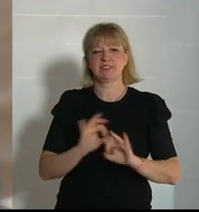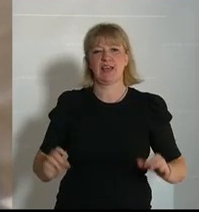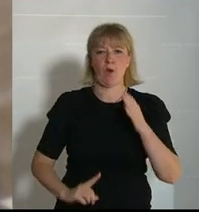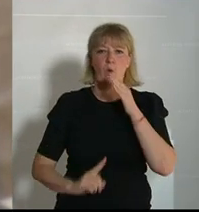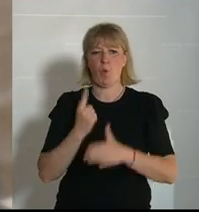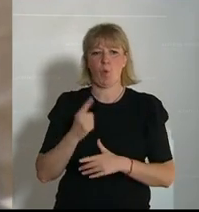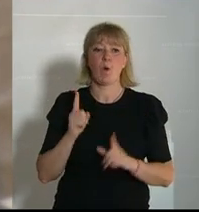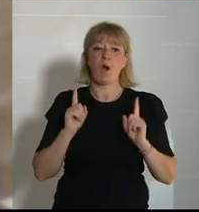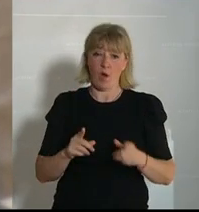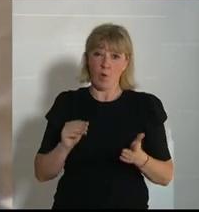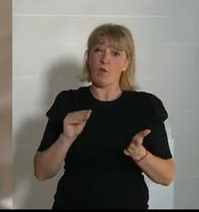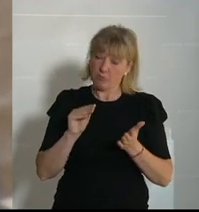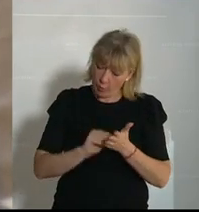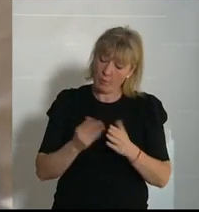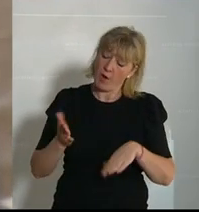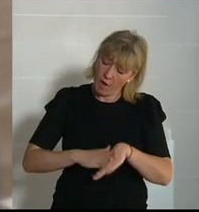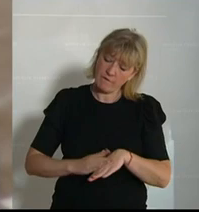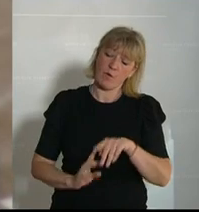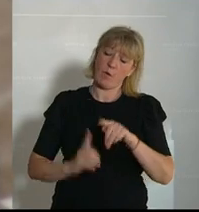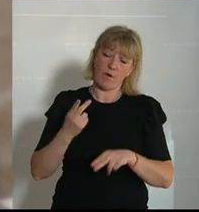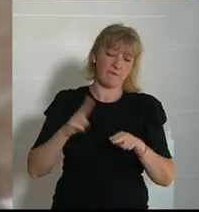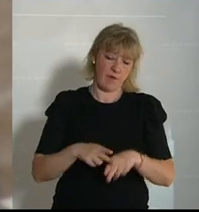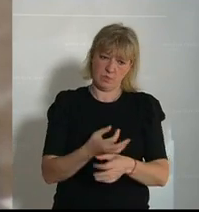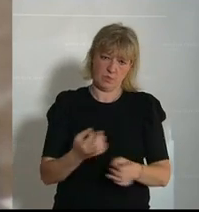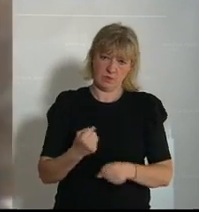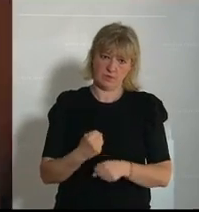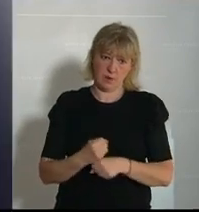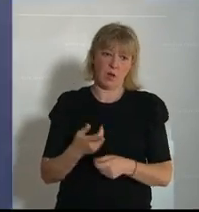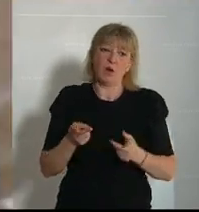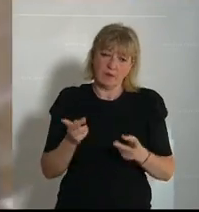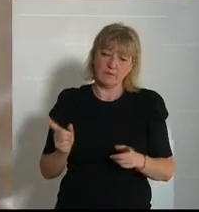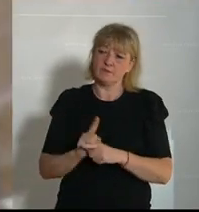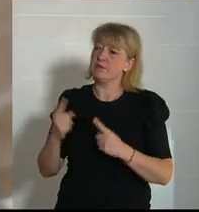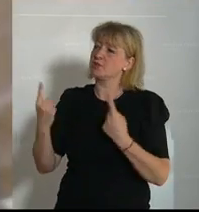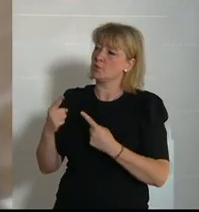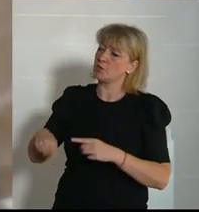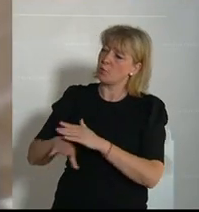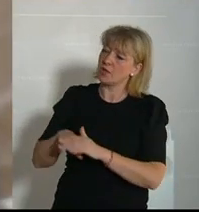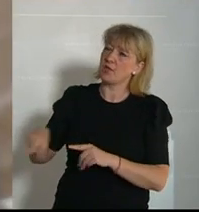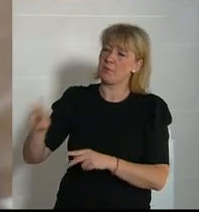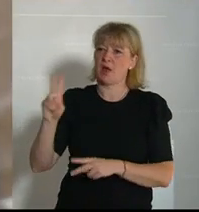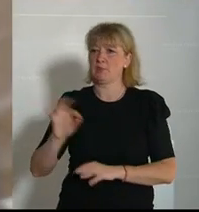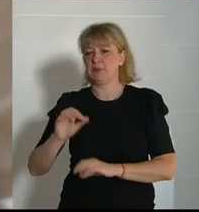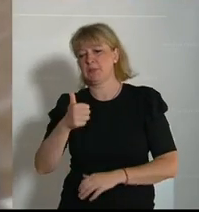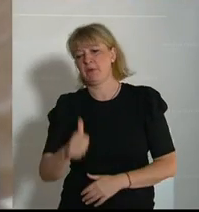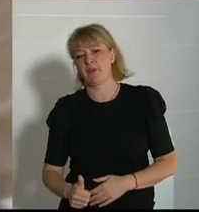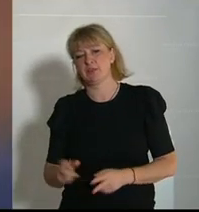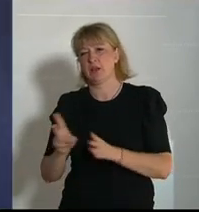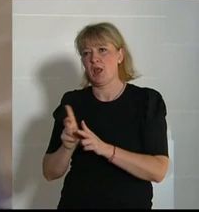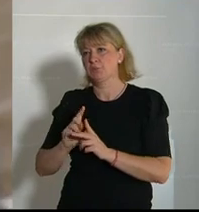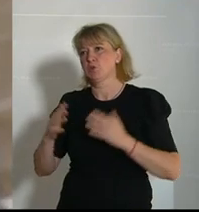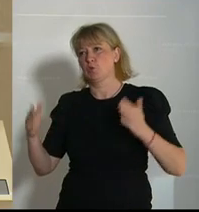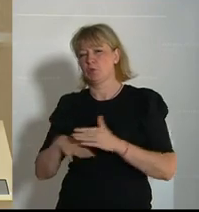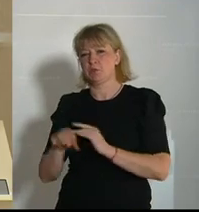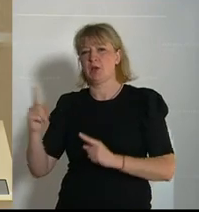größer werden, wenn nicht schnell etwas in diese Richtung getan wird. Und niemand kann die Lage besser bewerten als die Unternehmer selber, von den Kleinsten bis zu den Großen.